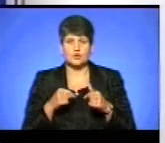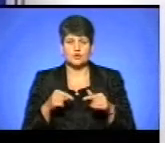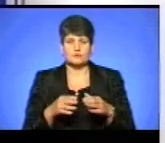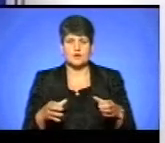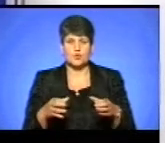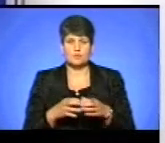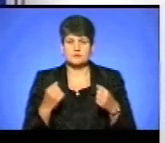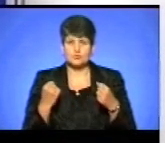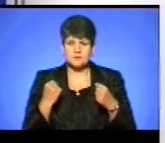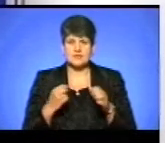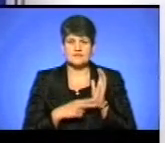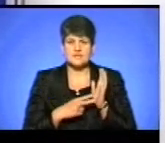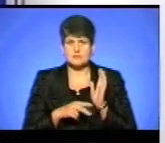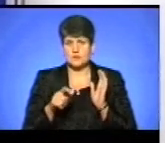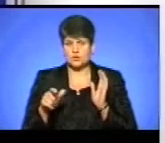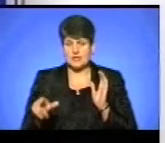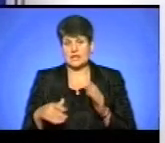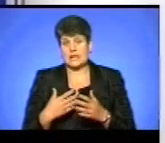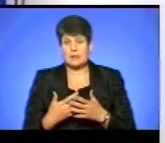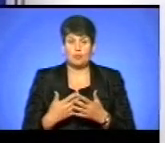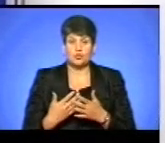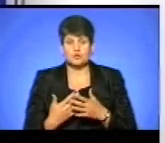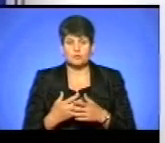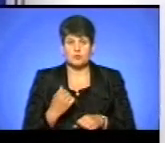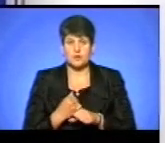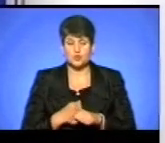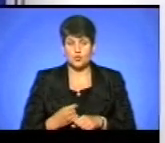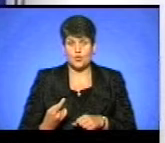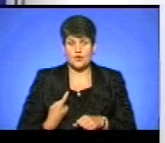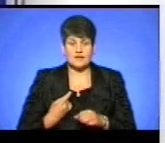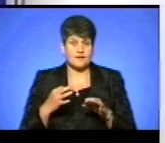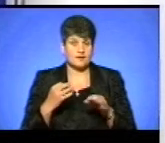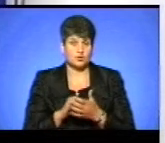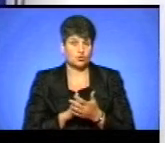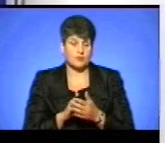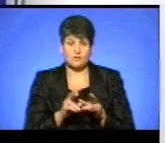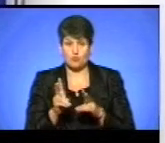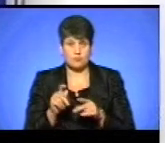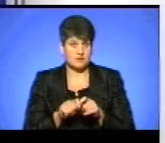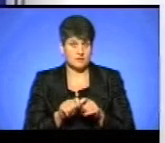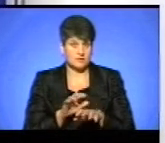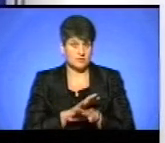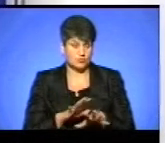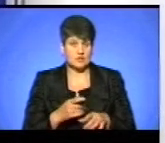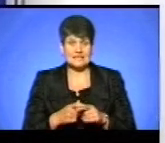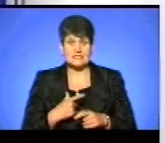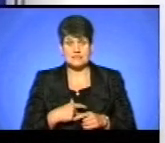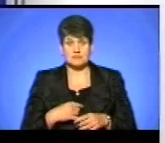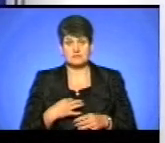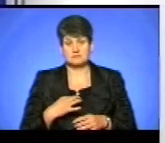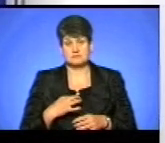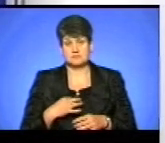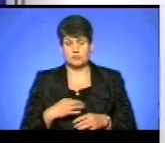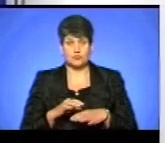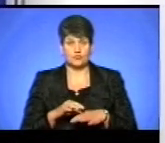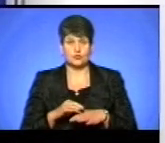група спортсменів, 70 людей, яка буцімто працює охоронцями, хоча жодних документів ніхто нікого не перевіряв, себе так пасивно поводить. Я